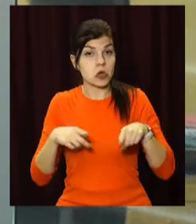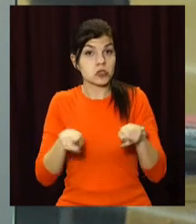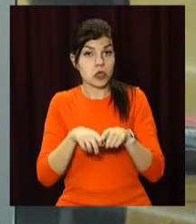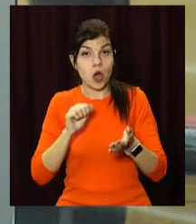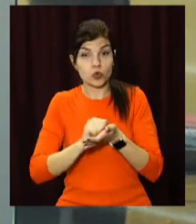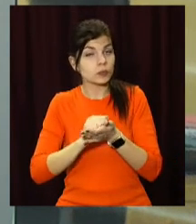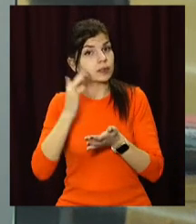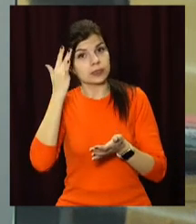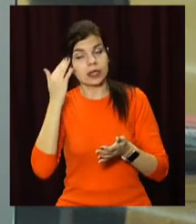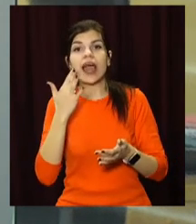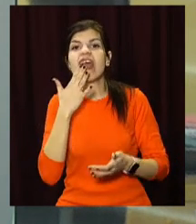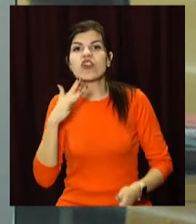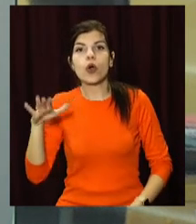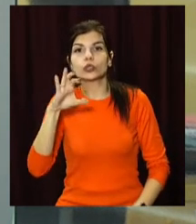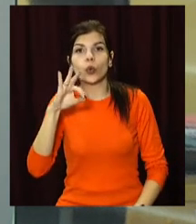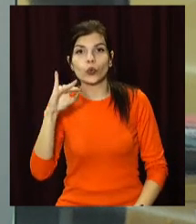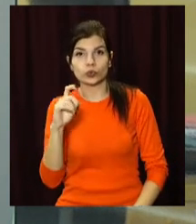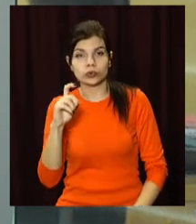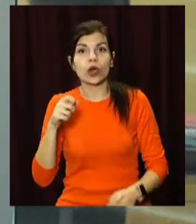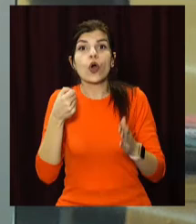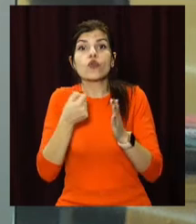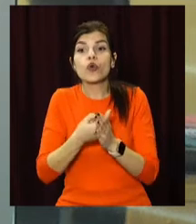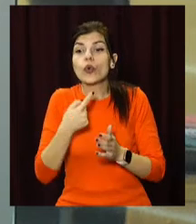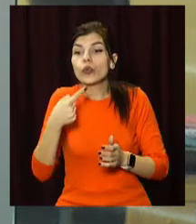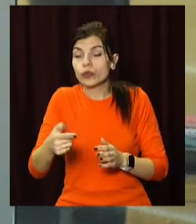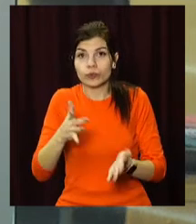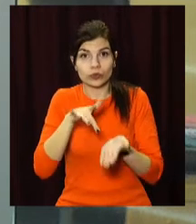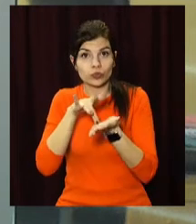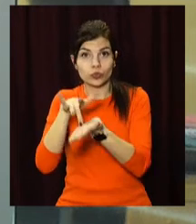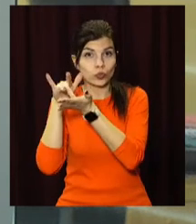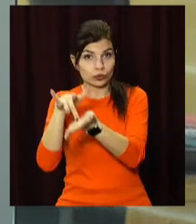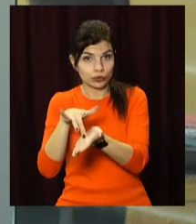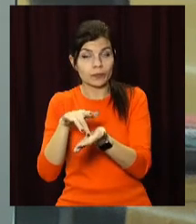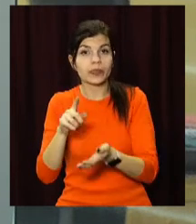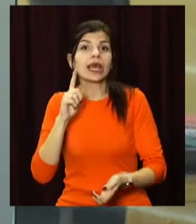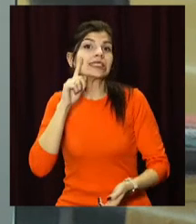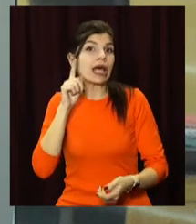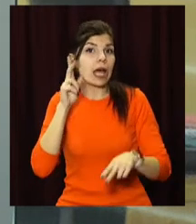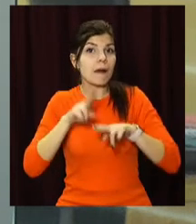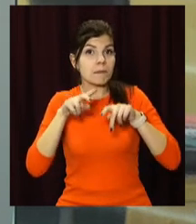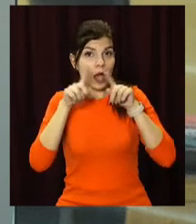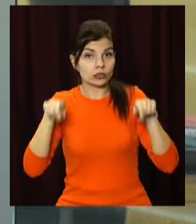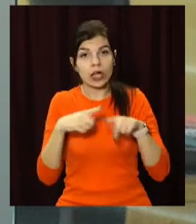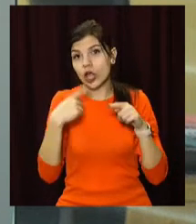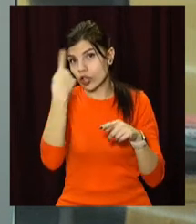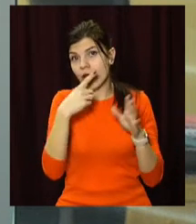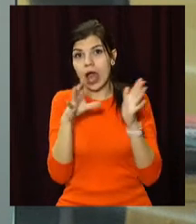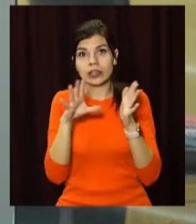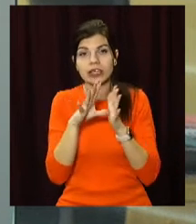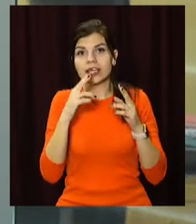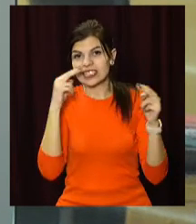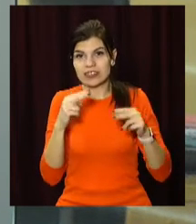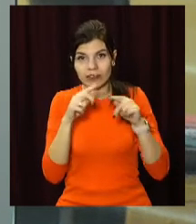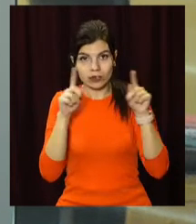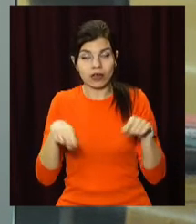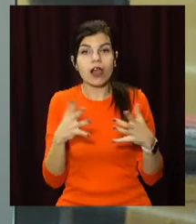планують запровадити в Євросоюзі до початку туристичного сезону. Ковід-паспорти або зелені паспорти – це персональні електронні сертифікати,